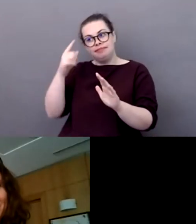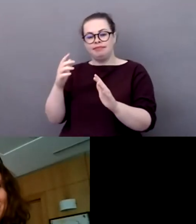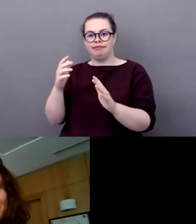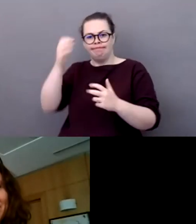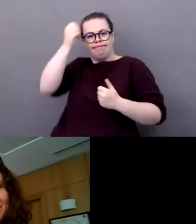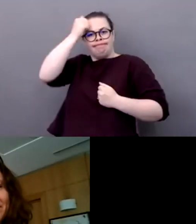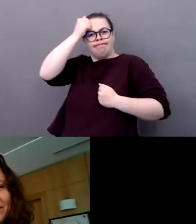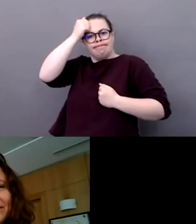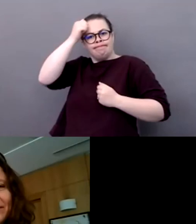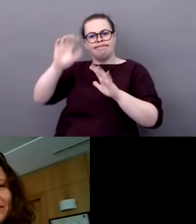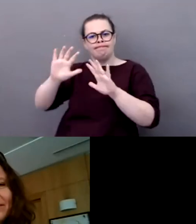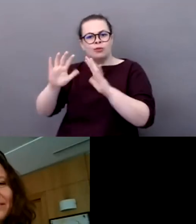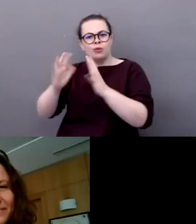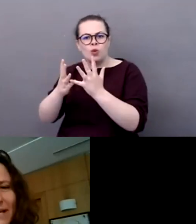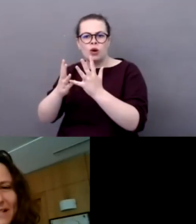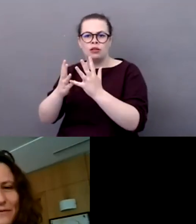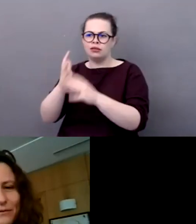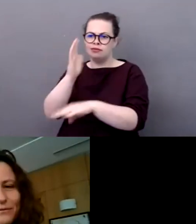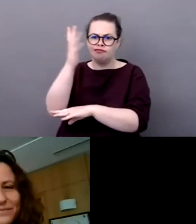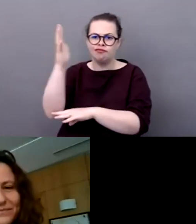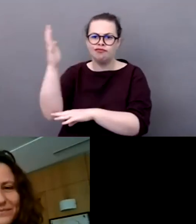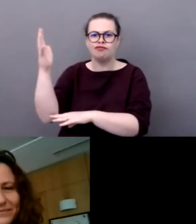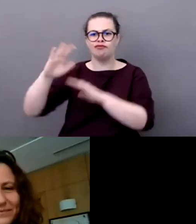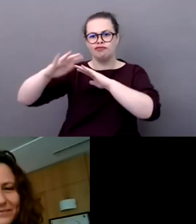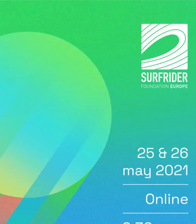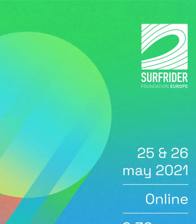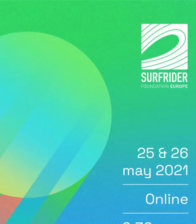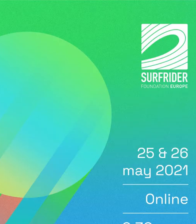'avoir participé à cette conférence. Merci à vous.